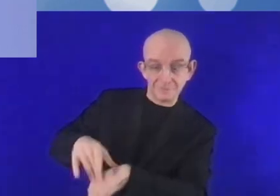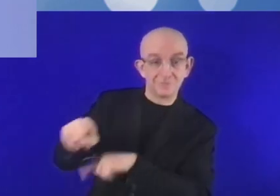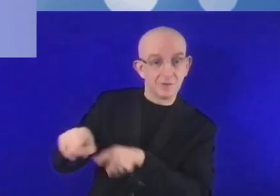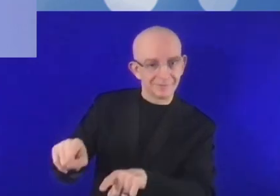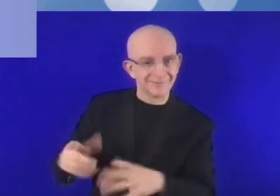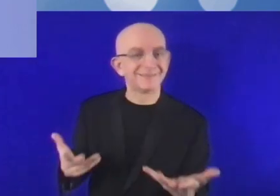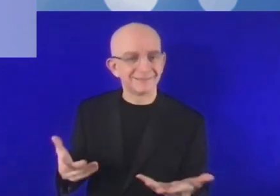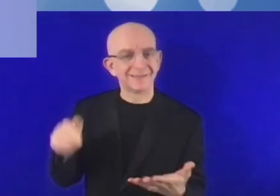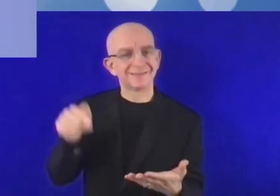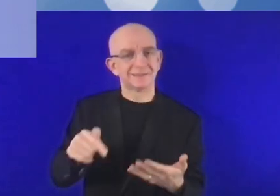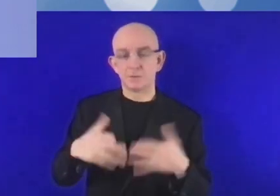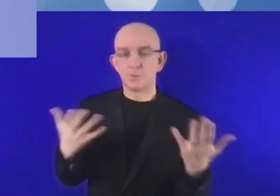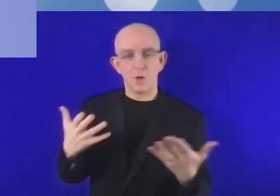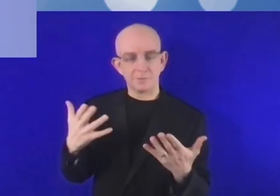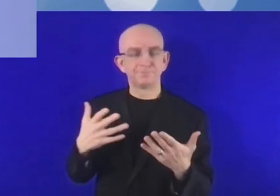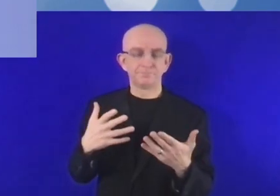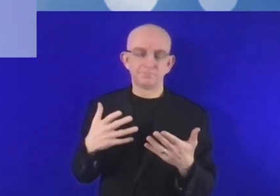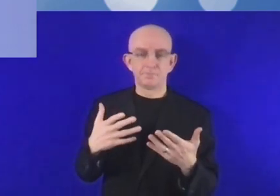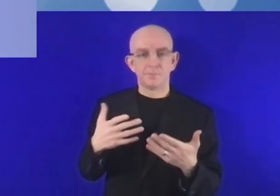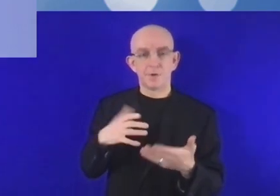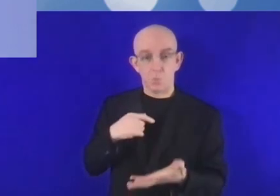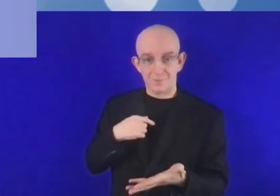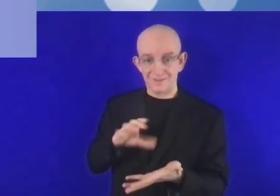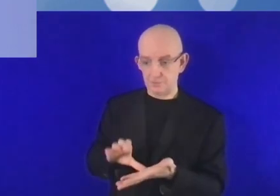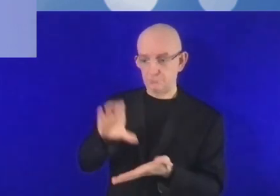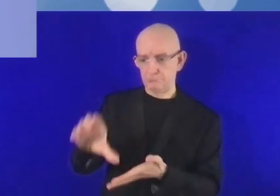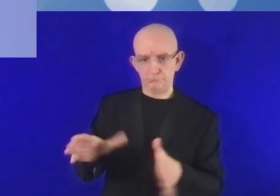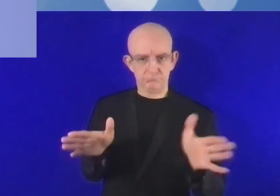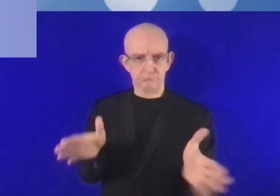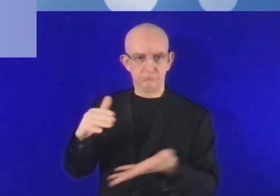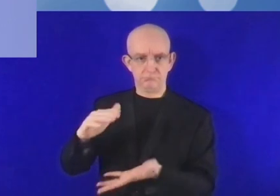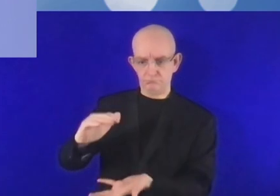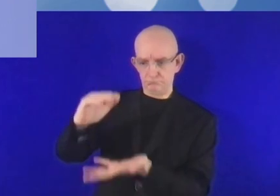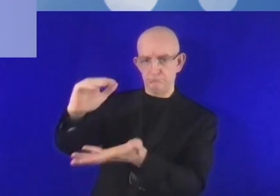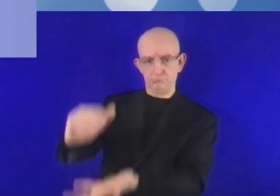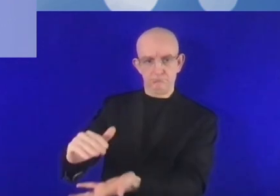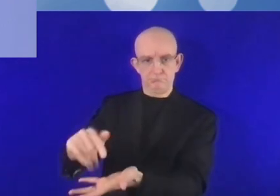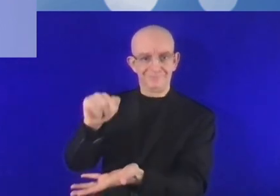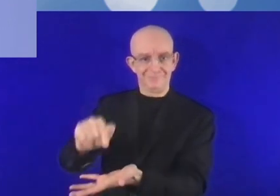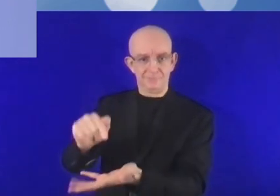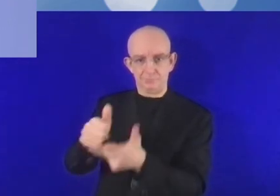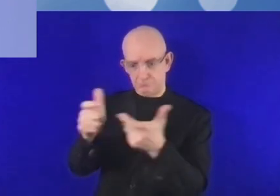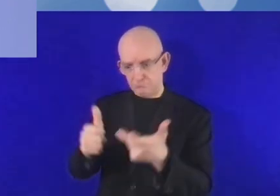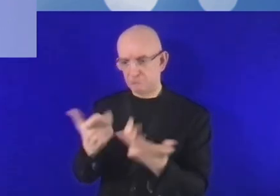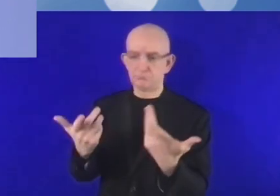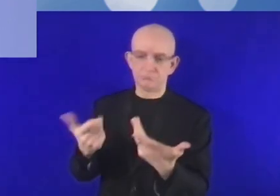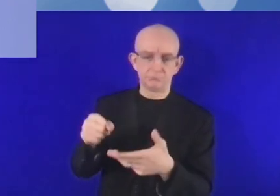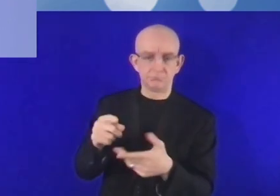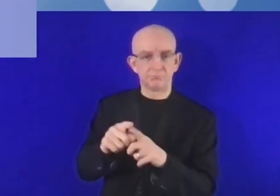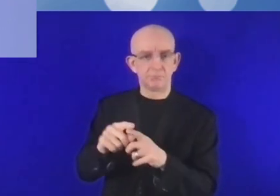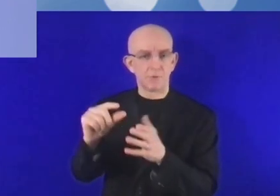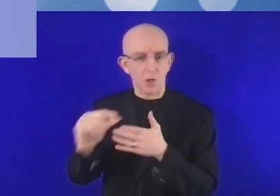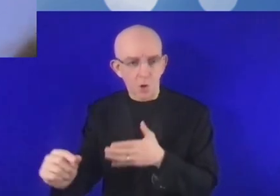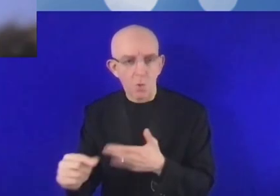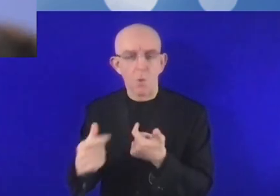tente à essayer d'offrir la palette la plus large possible pour ce qui est des prêts, pour ce qui est des garanties, pour ce qui est